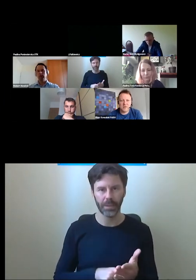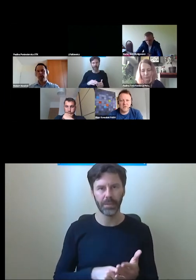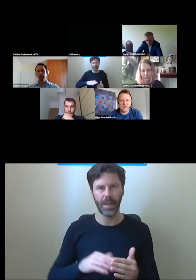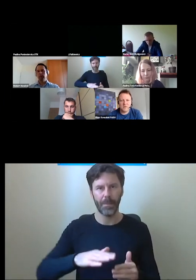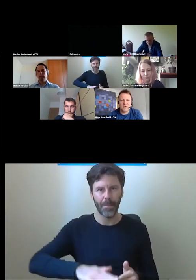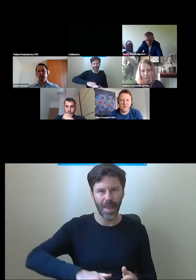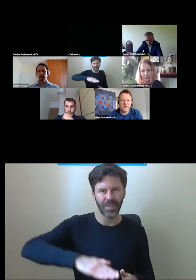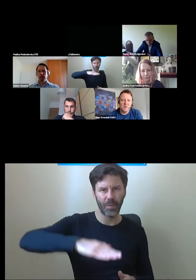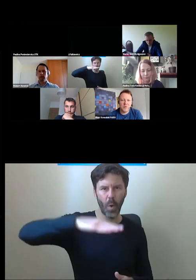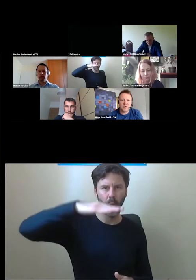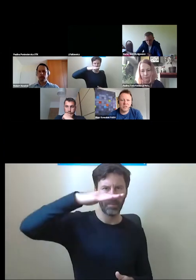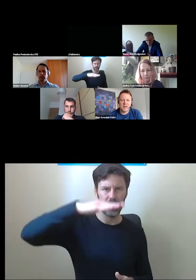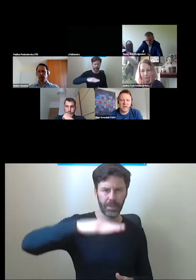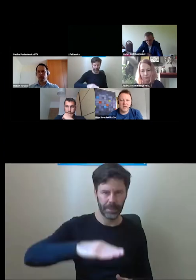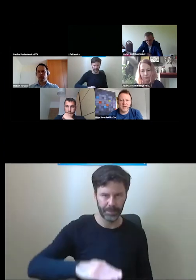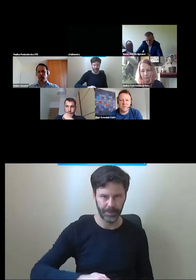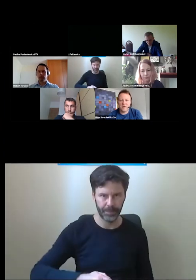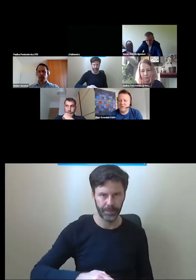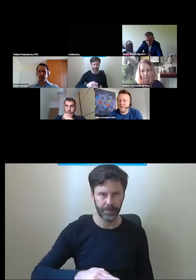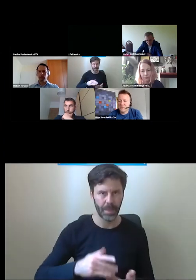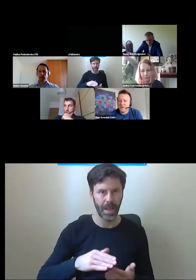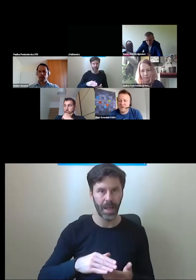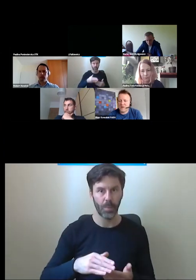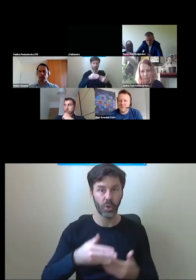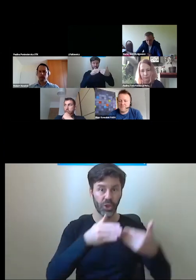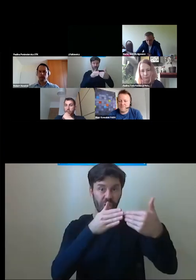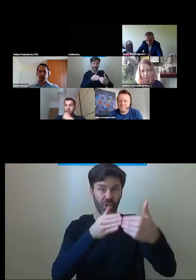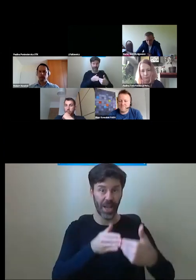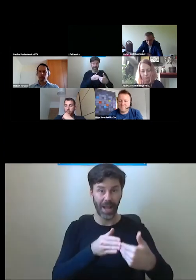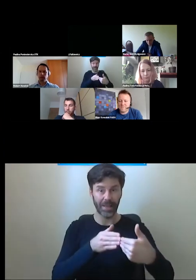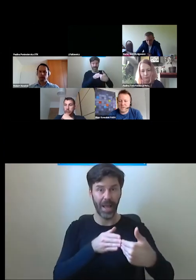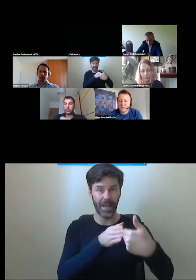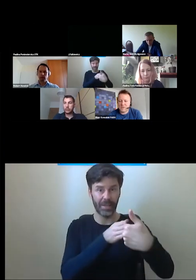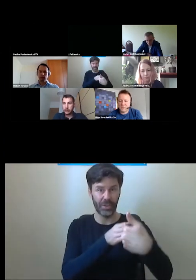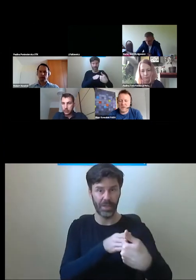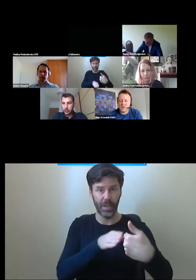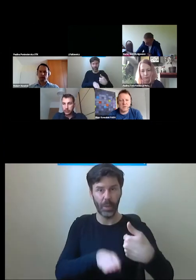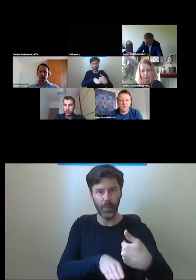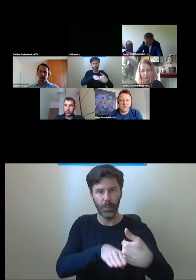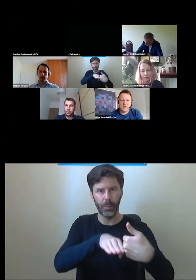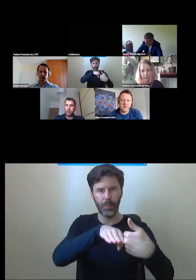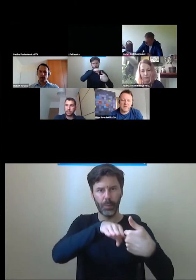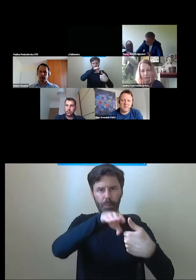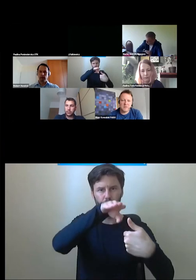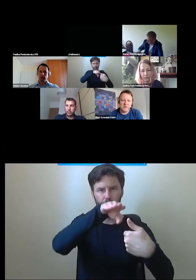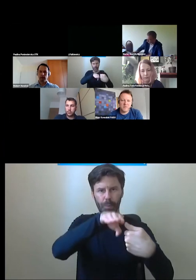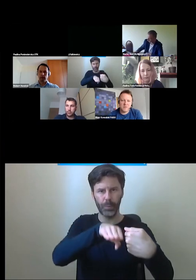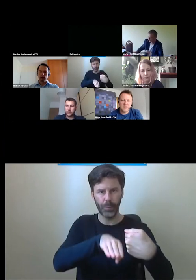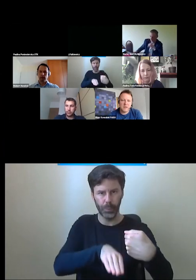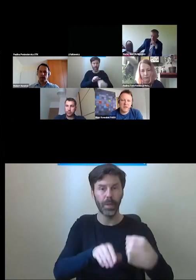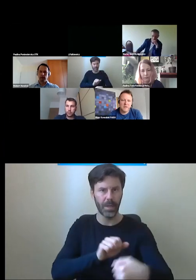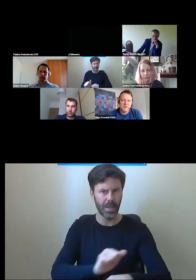przyschodowe jadące albo po ścianie, albo gdzieś tam w ogóle jako samodzielne